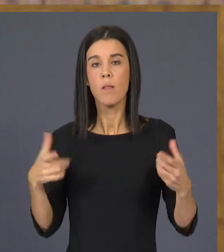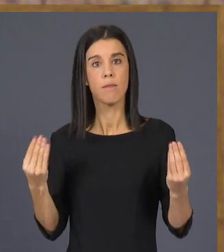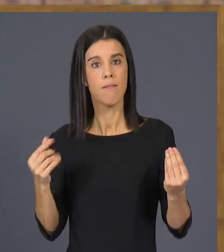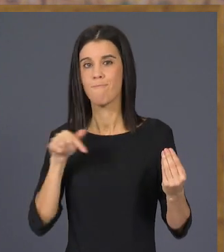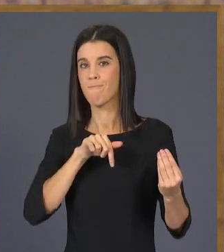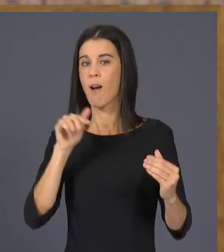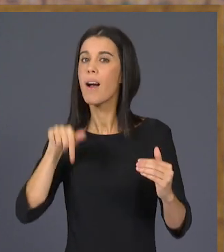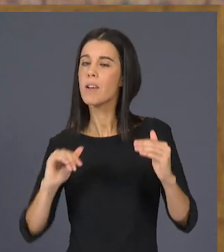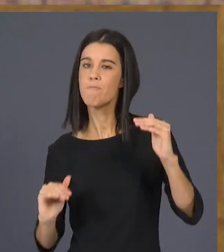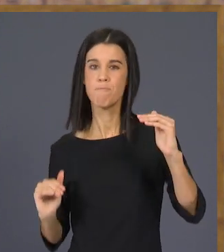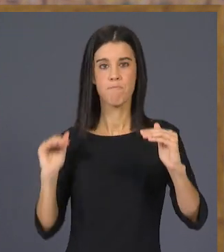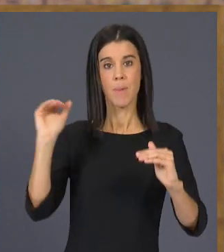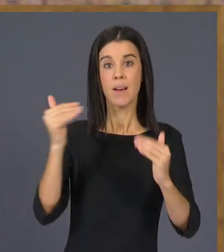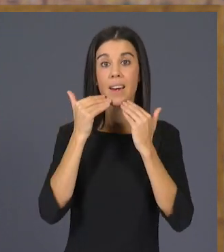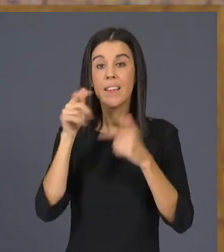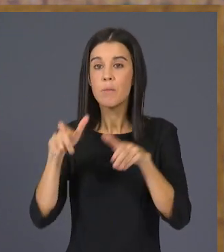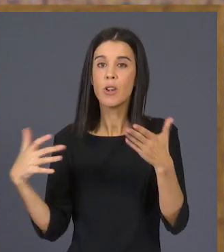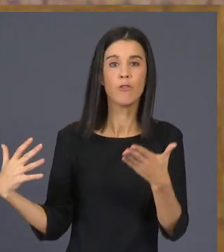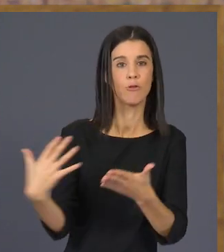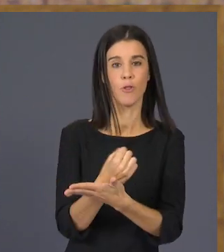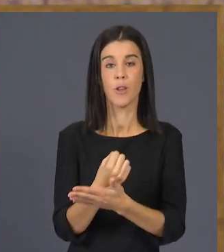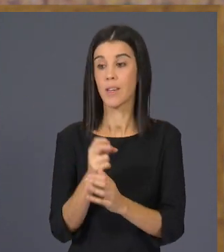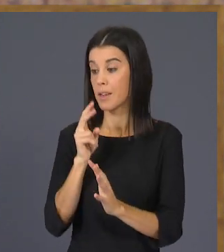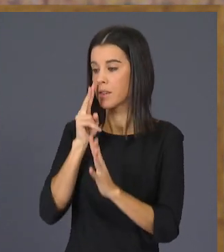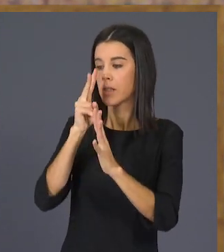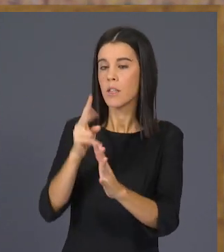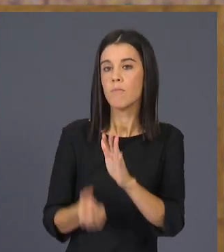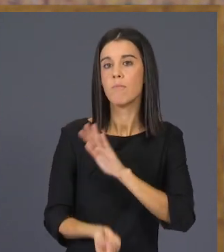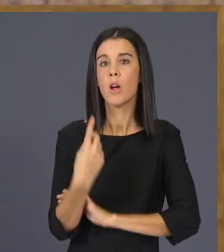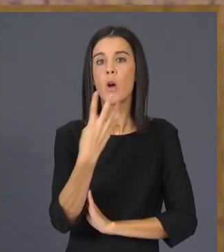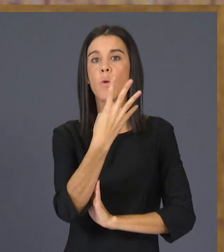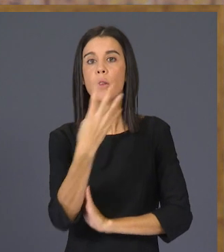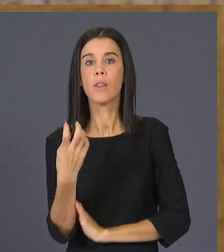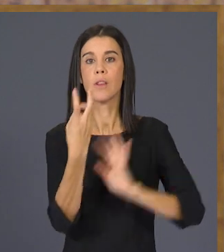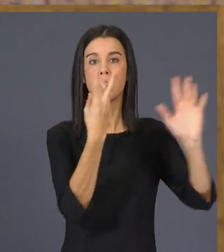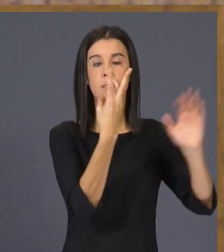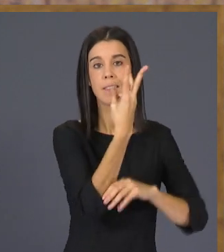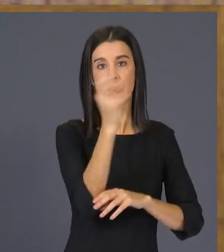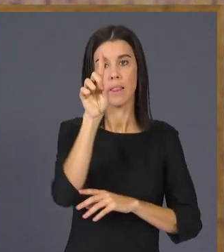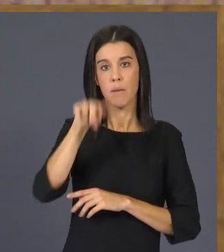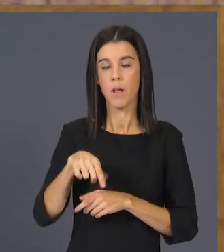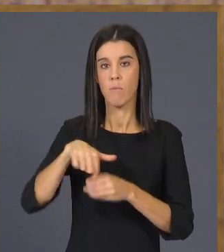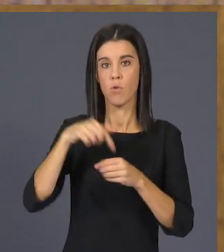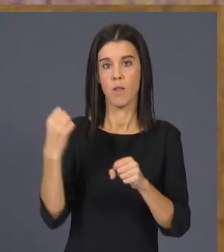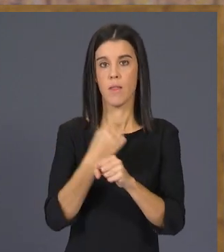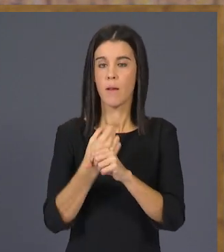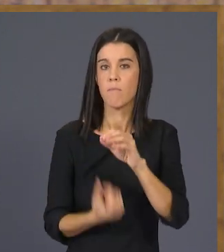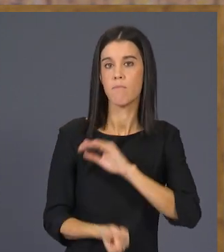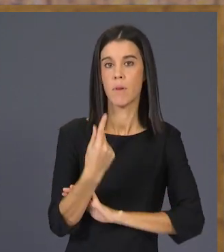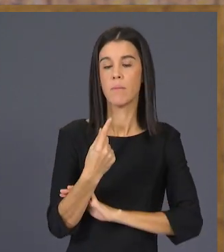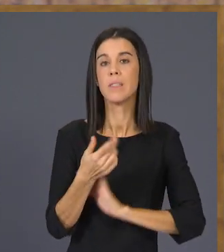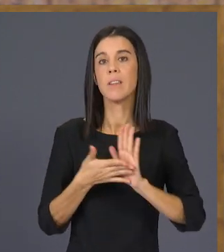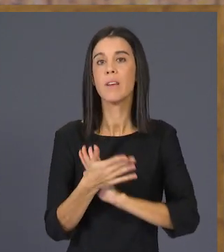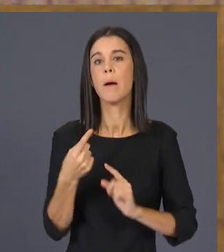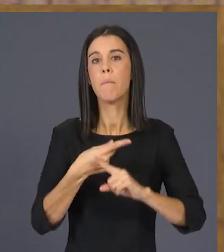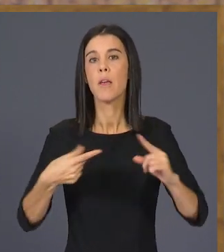Així, entre totes i tots, hem creat en 7 anys 430.000 llocs de treball. Quasi mig milió